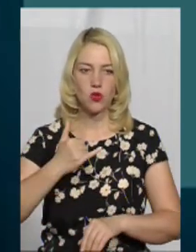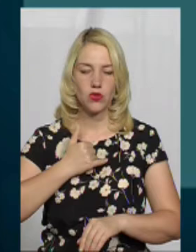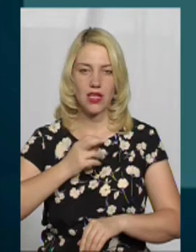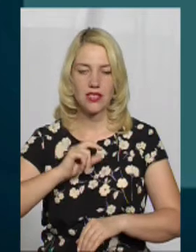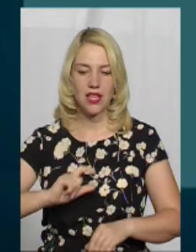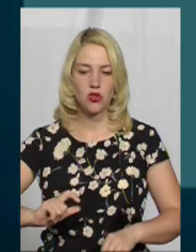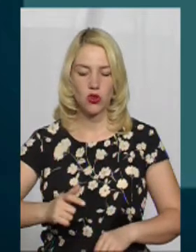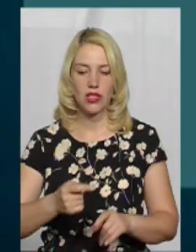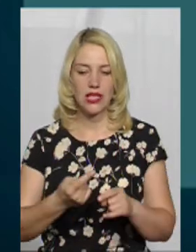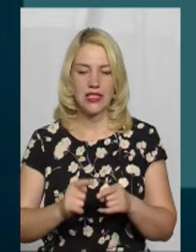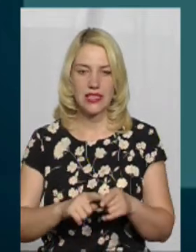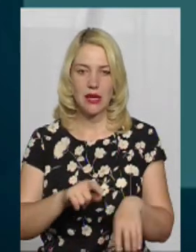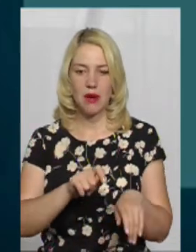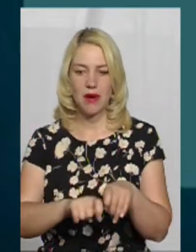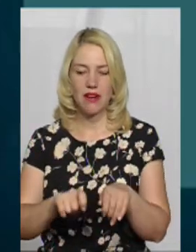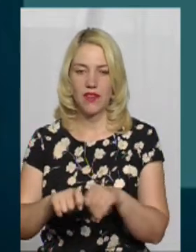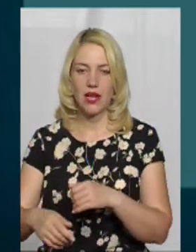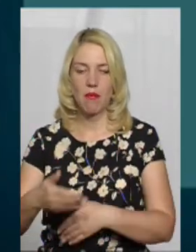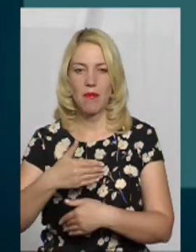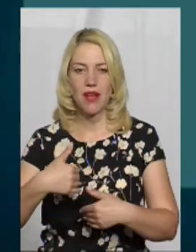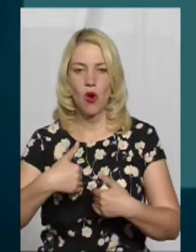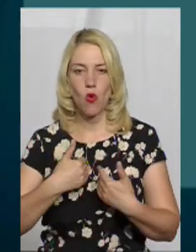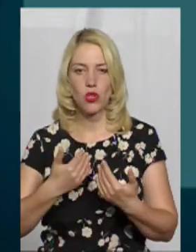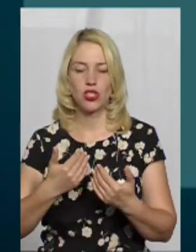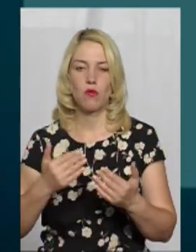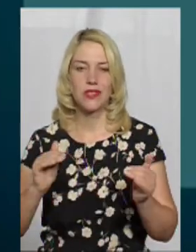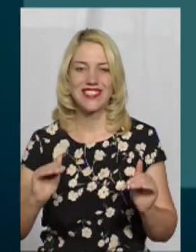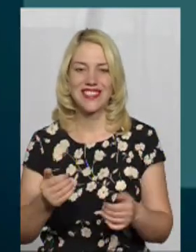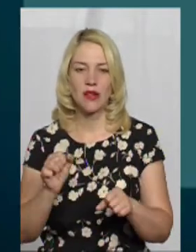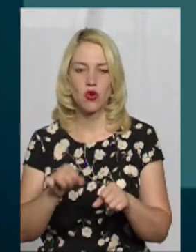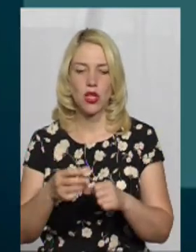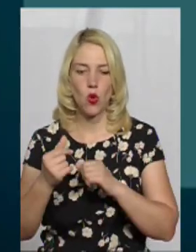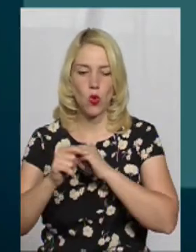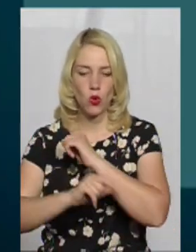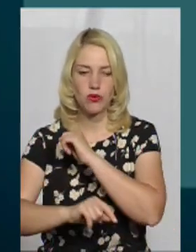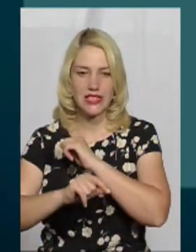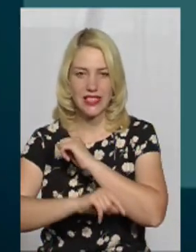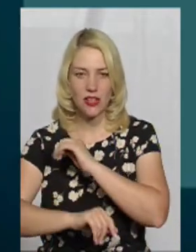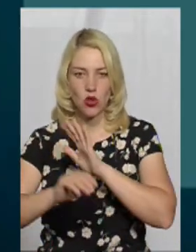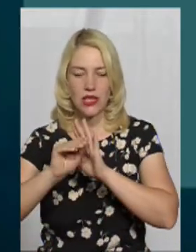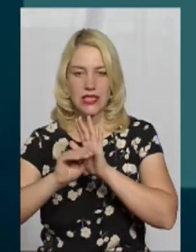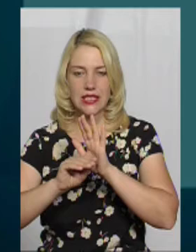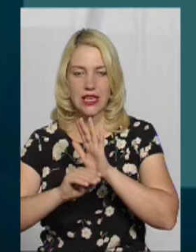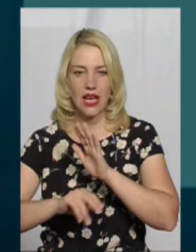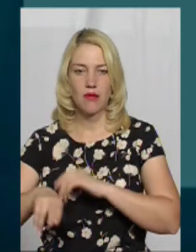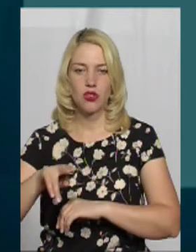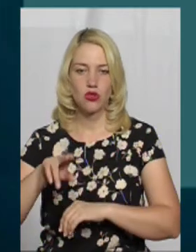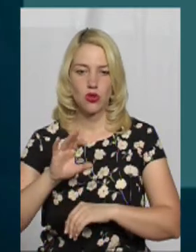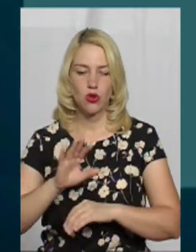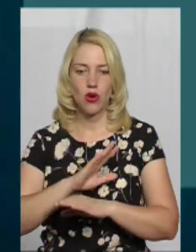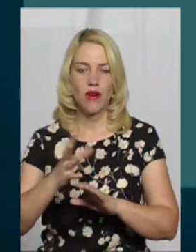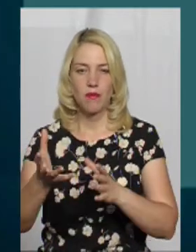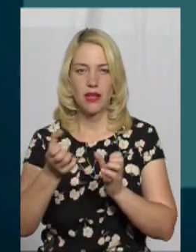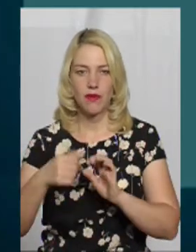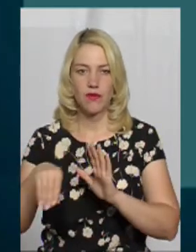Тобто даними рейдами, даними перевірками ми хочемо просто знизити можливість корупційної схеми, а саме дання неправомірної вигоди